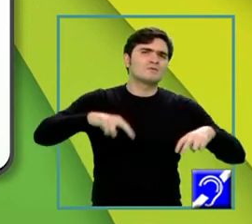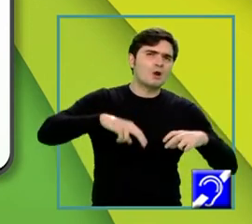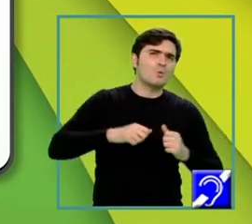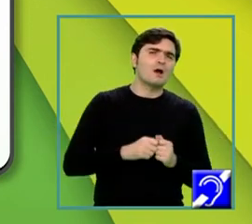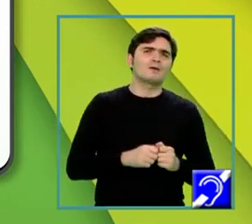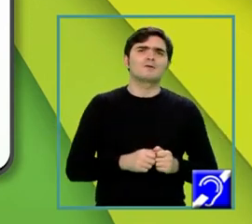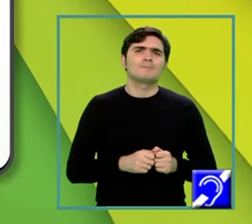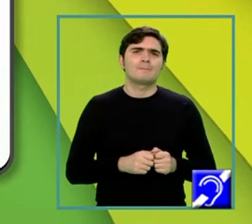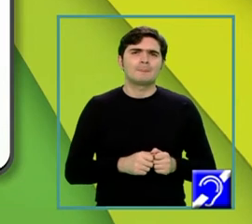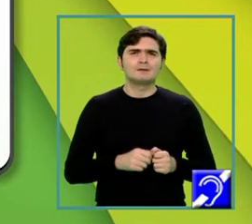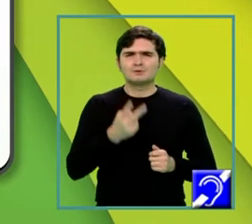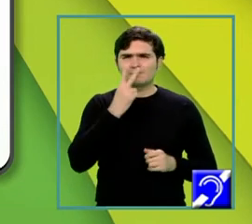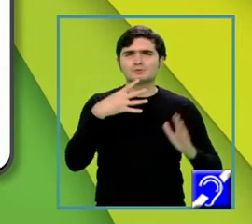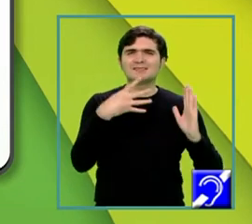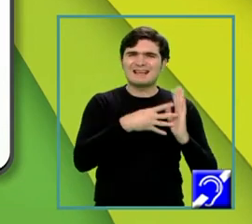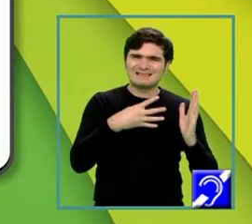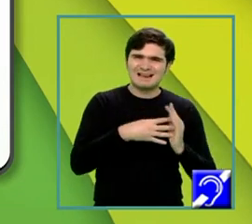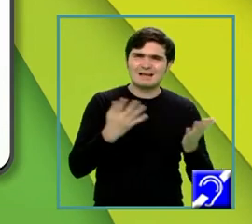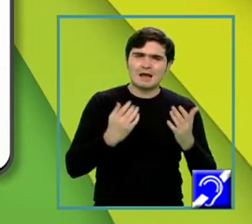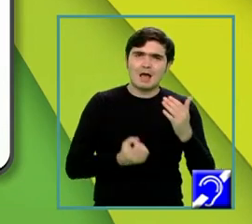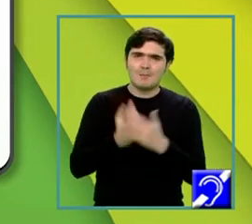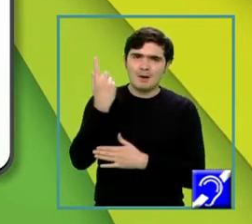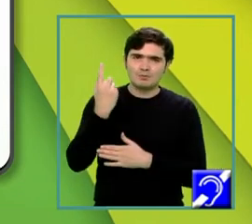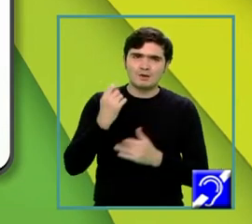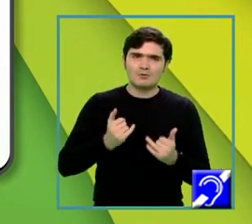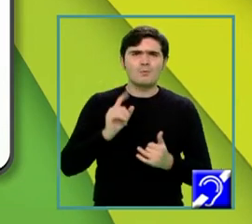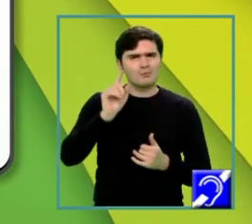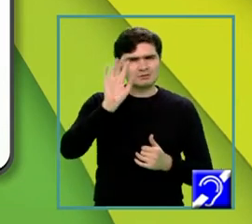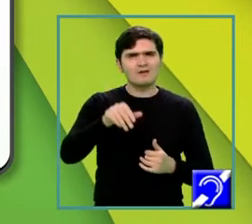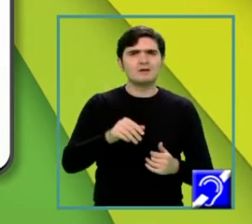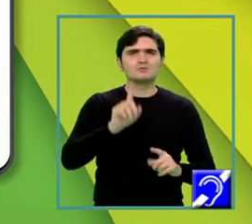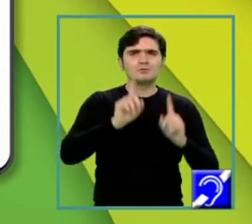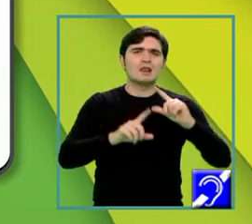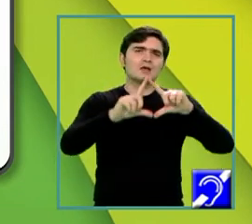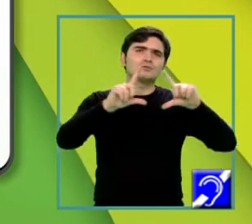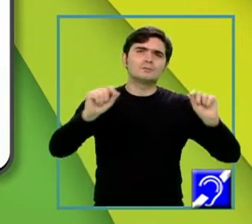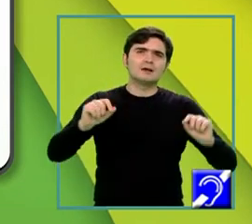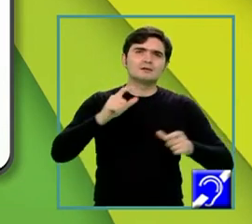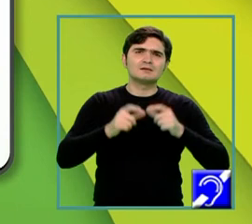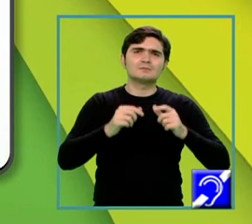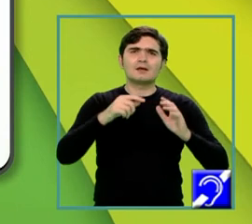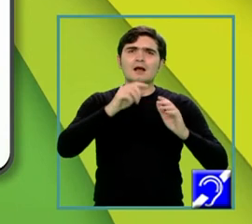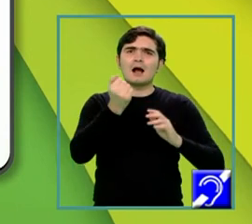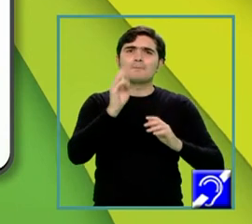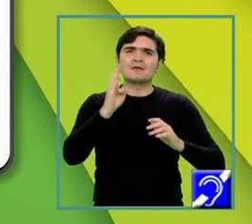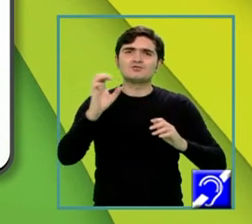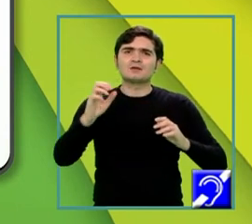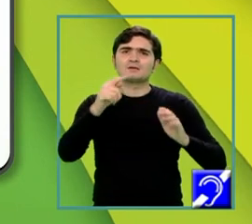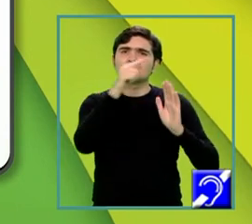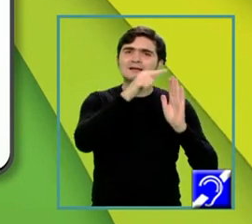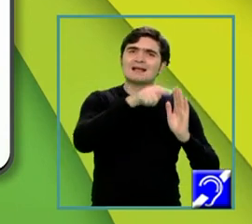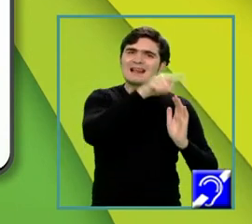testele care au apărut în ultima vreme veți avea și subiecte de tip grill, adică să alegeți